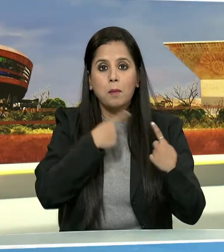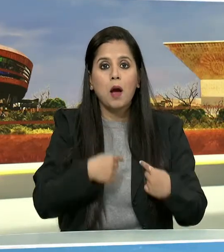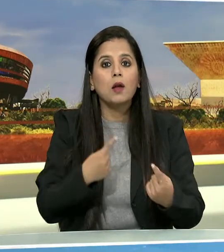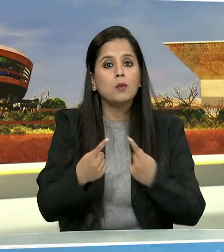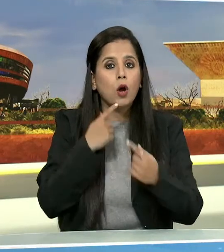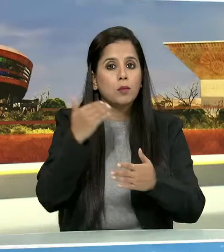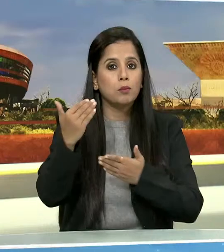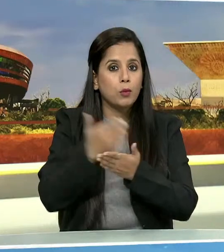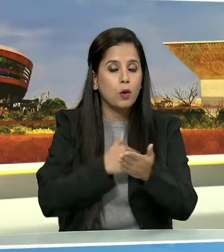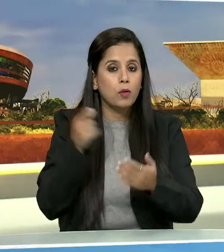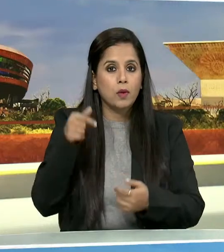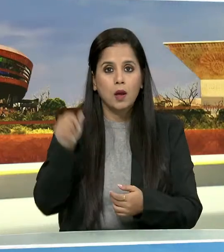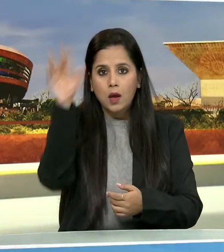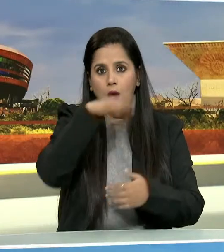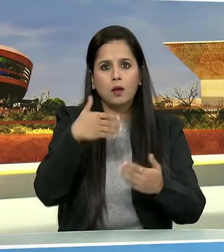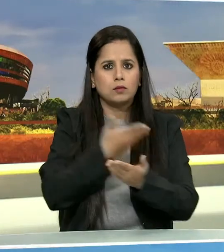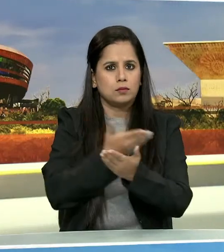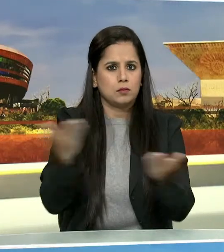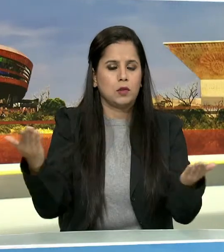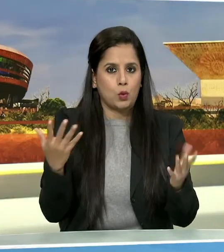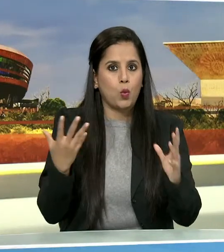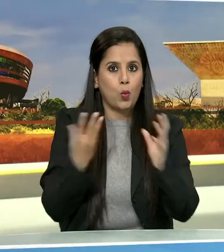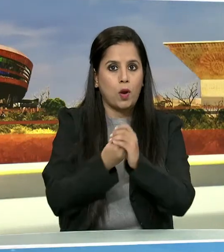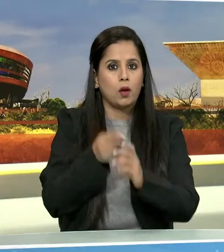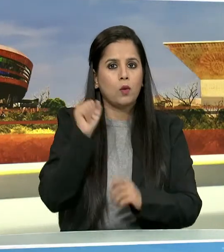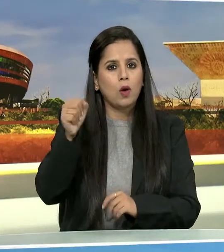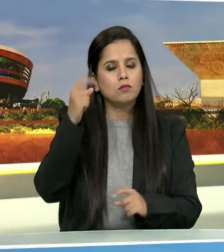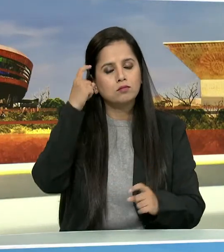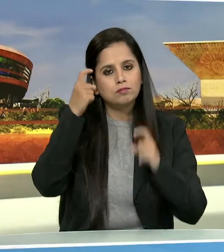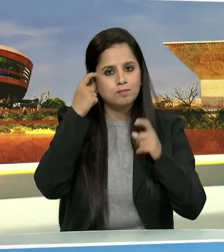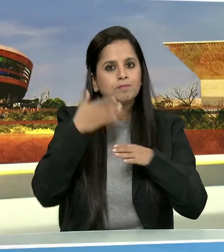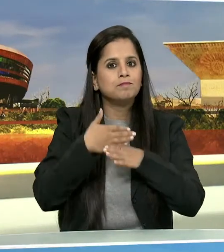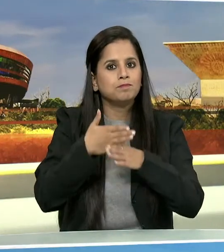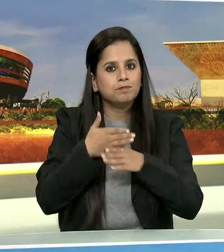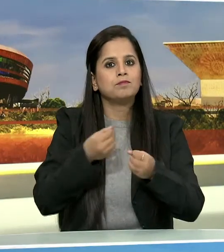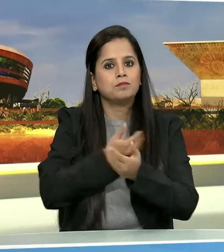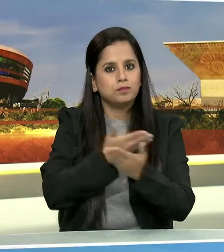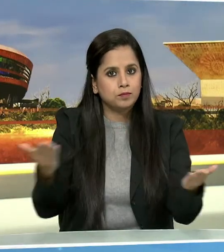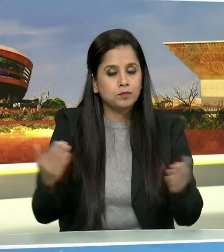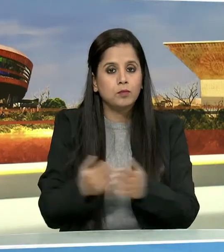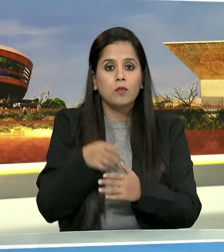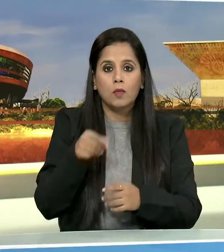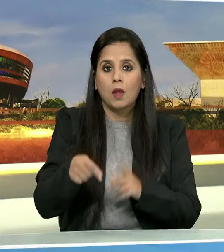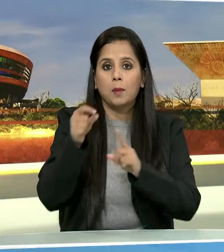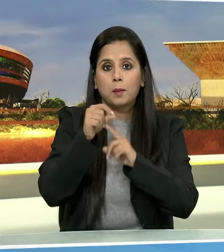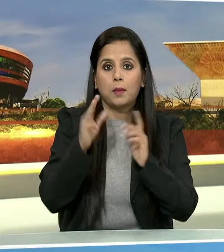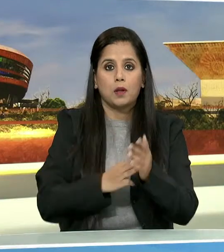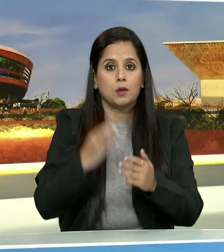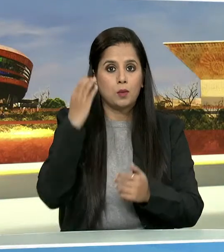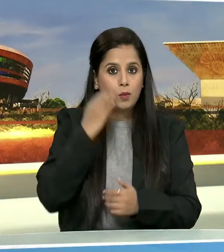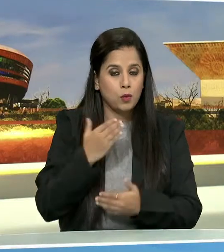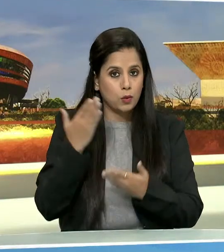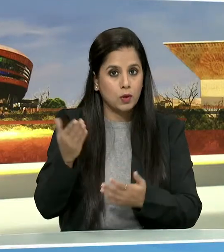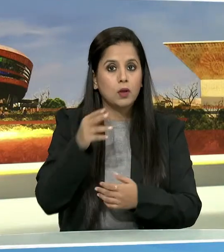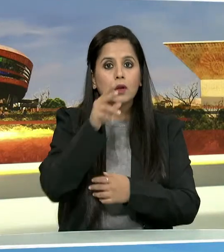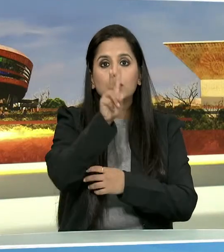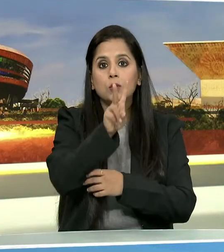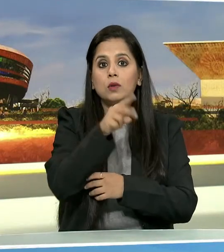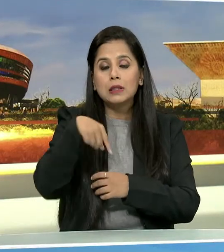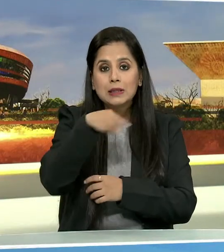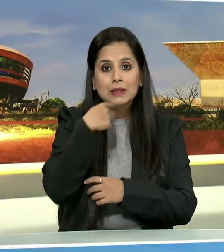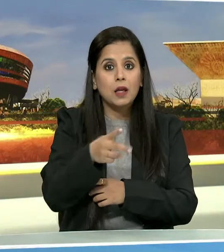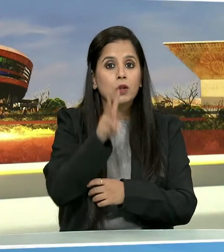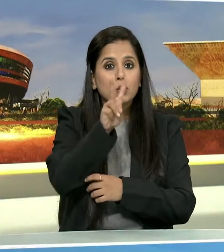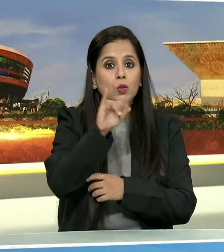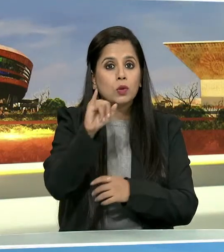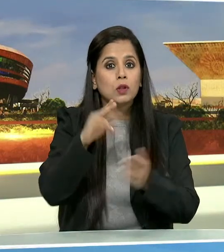करिक्रम में देशवासियों के साथ अपने विचार साज़ा करते हुए प्रधान मंत्री नरेंद्र मोदी ने कहा कि